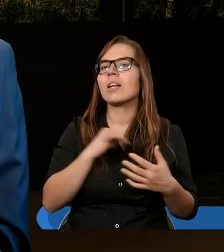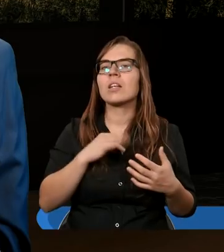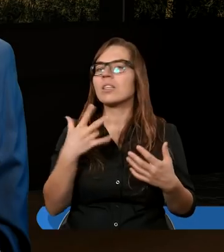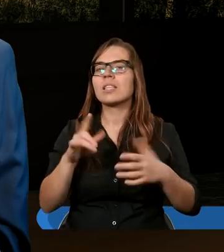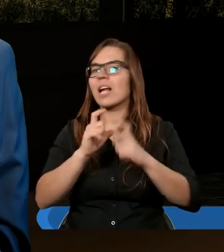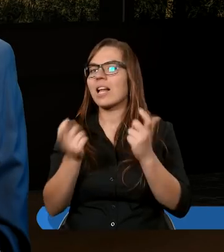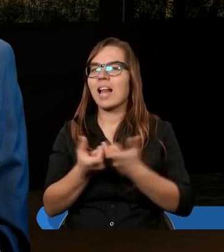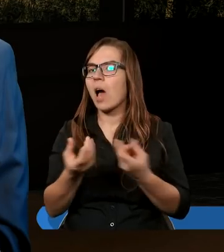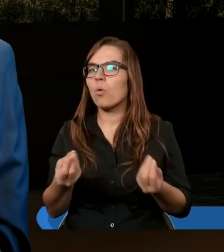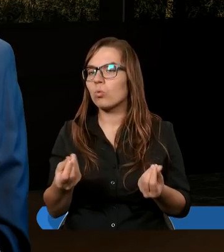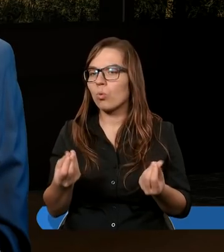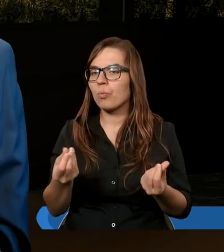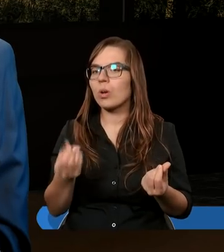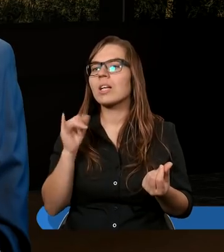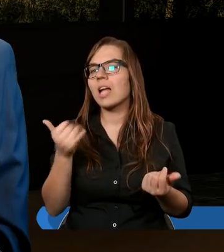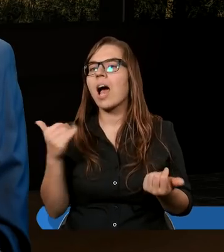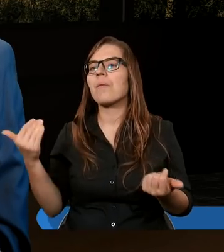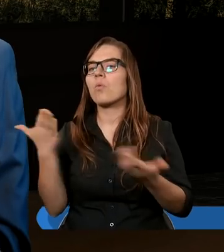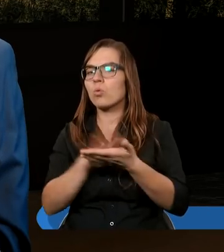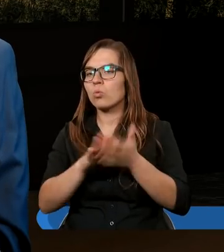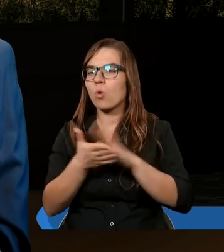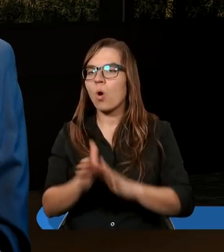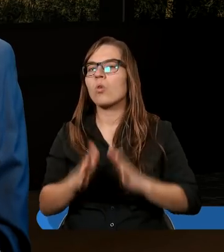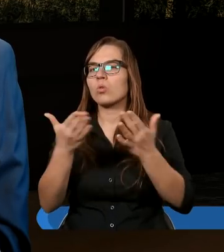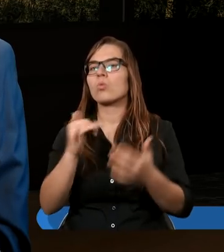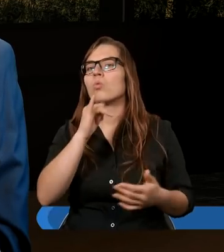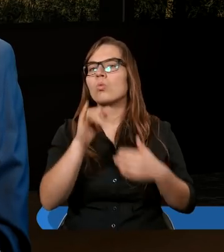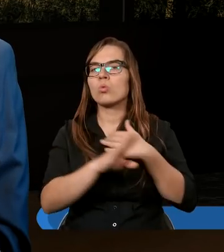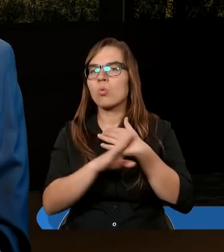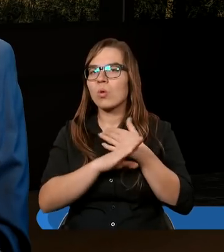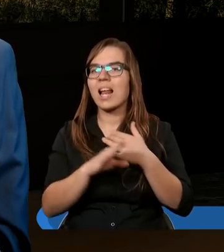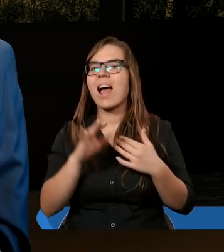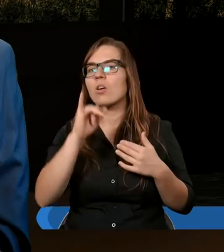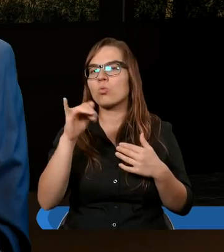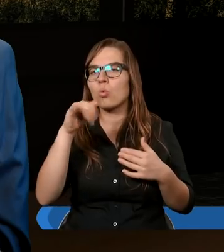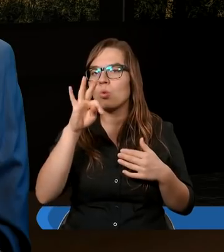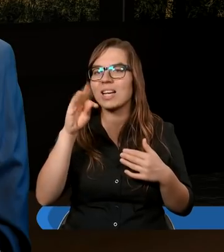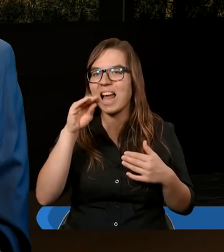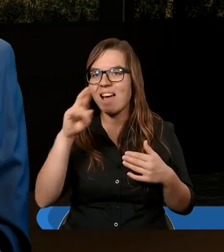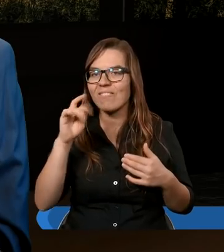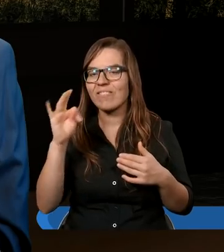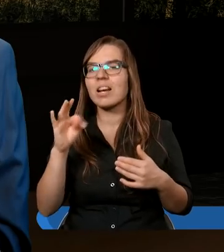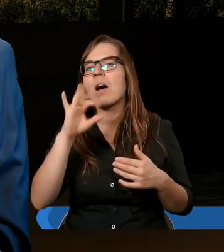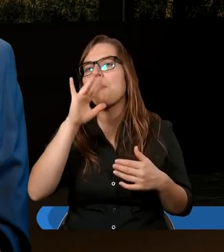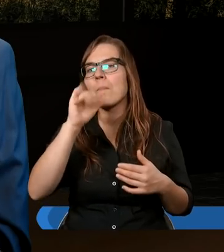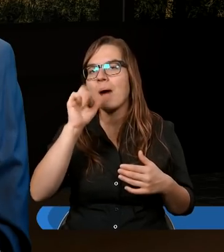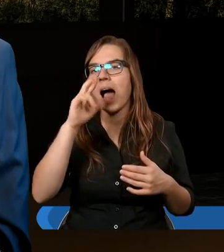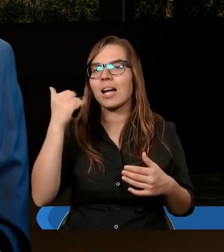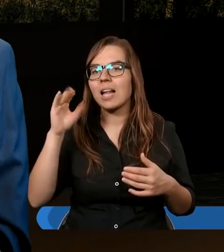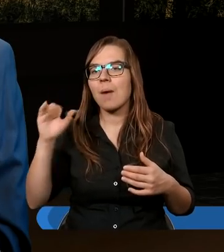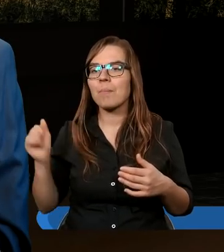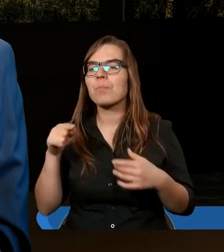niecałą sumą, jaką złożył Józef Barnaba. I